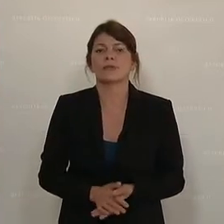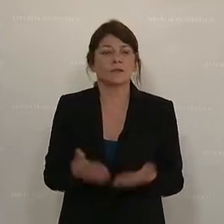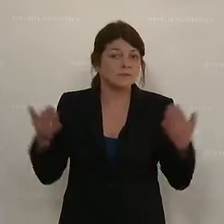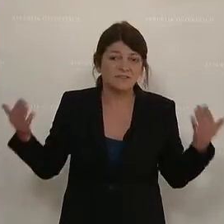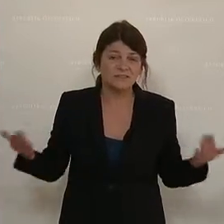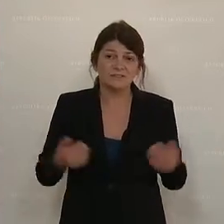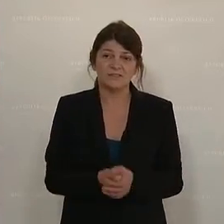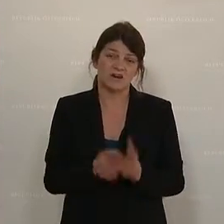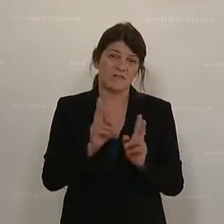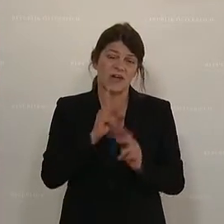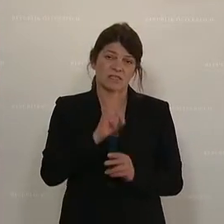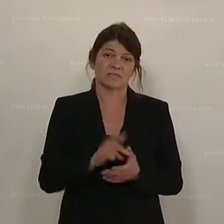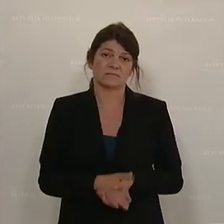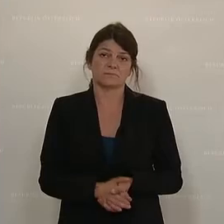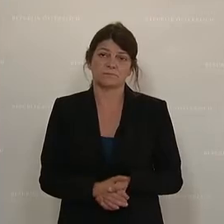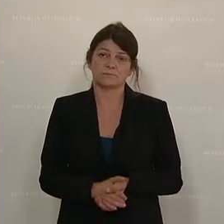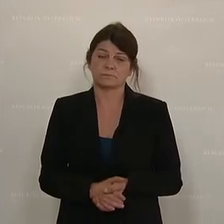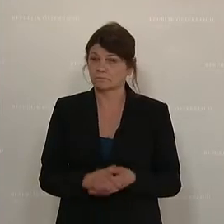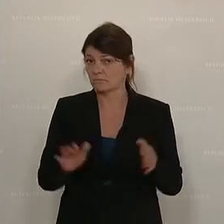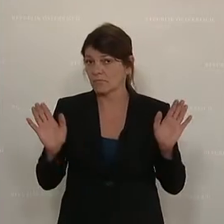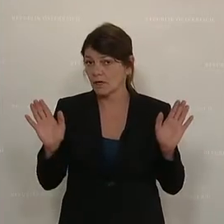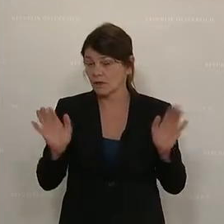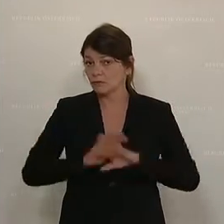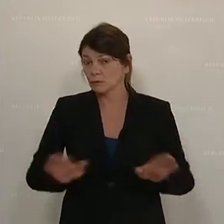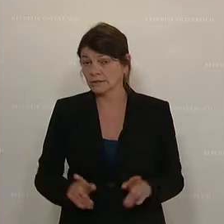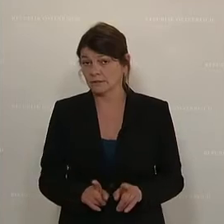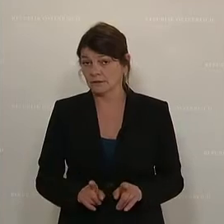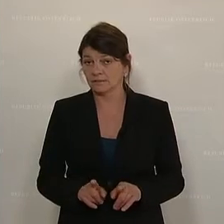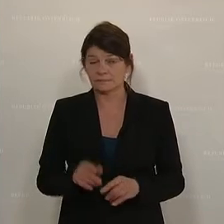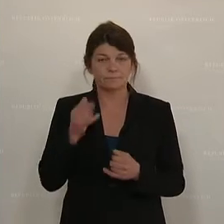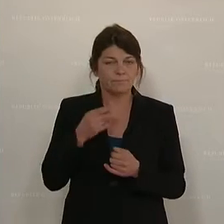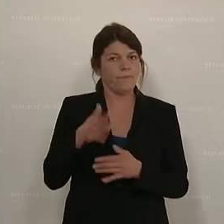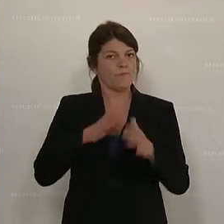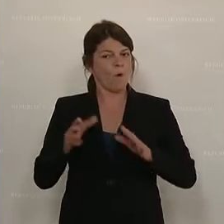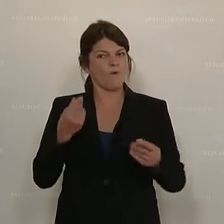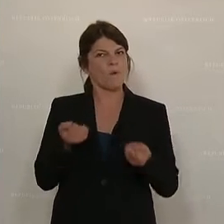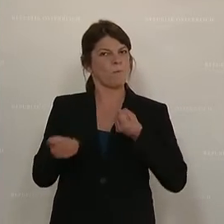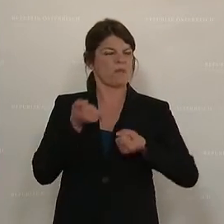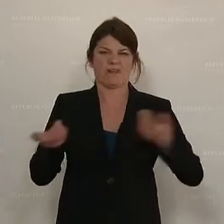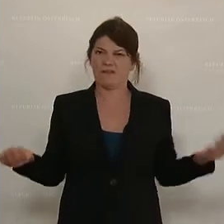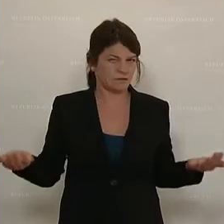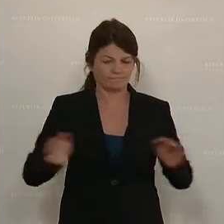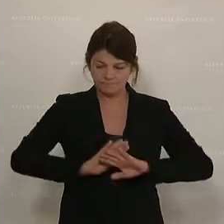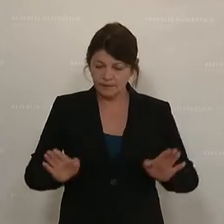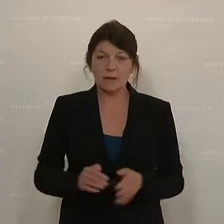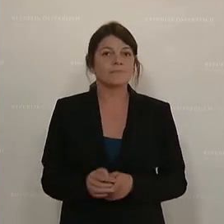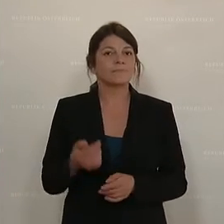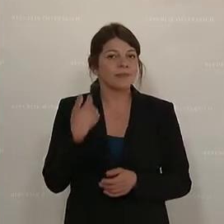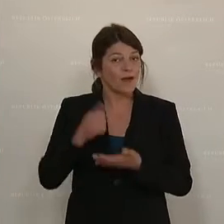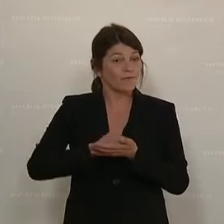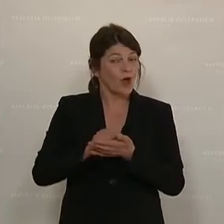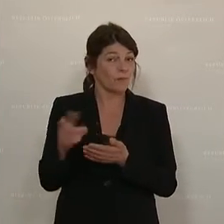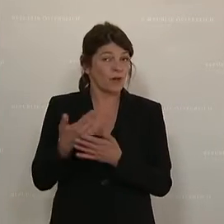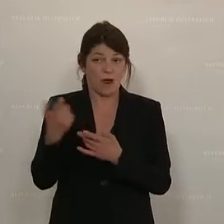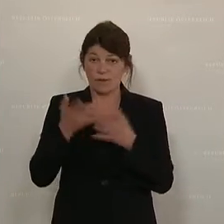Und ehrlich gesagt, Schluss mit Wohlfühlpolitikern. Und ich will den Neuen, freue mich, dass Sie da sind.